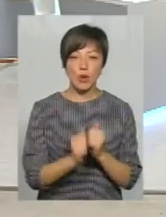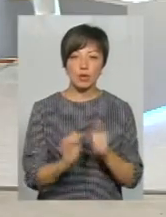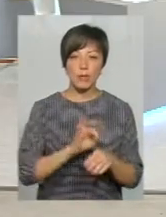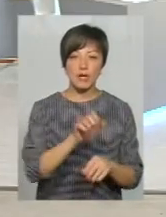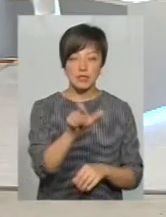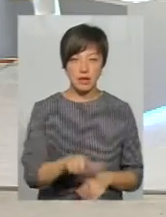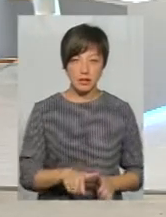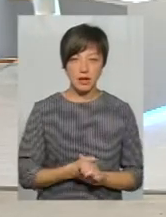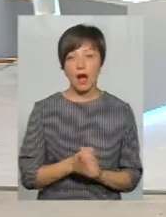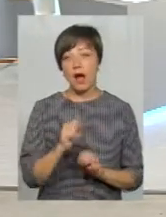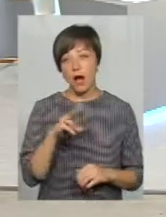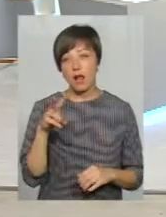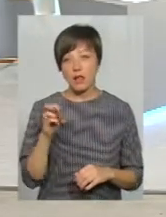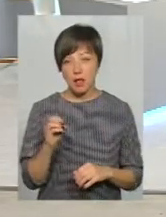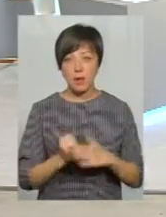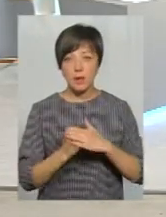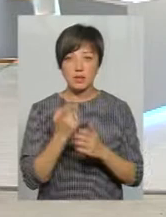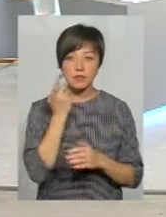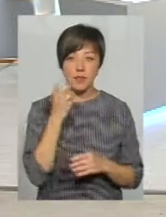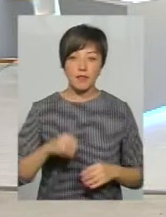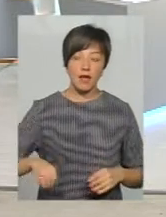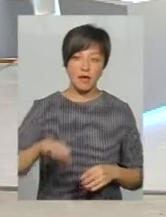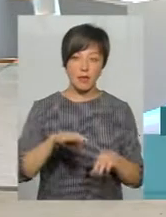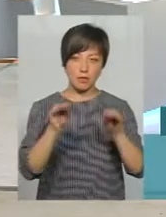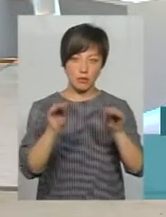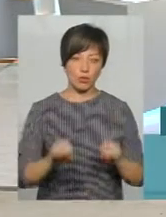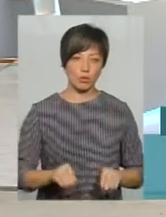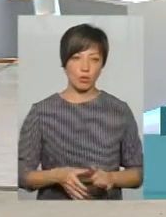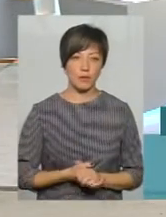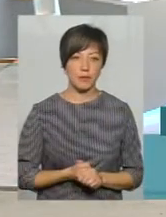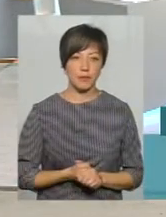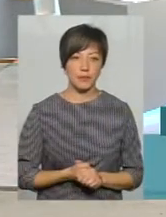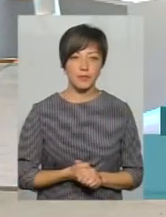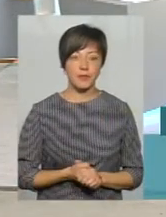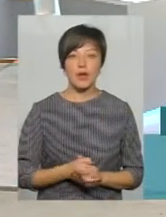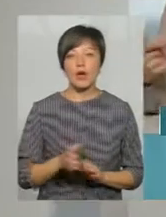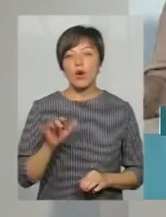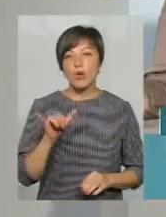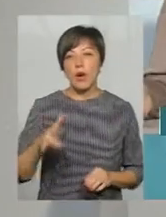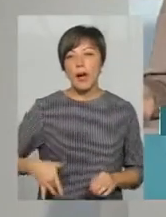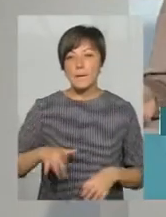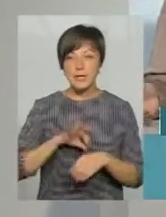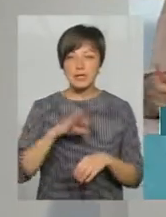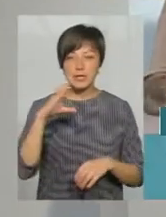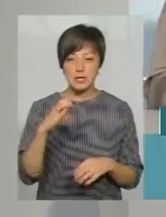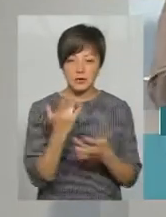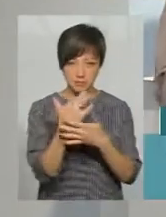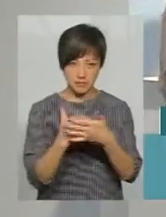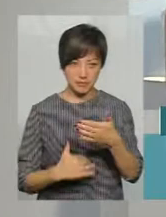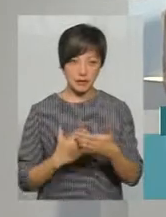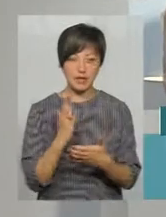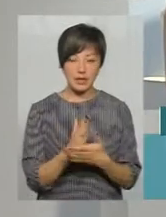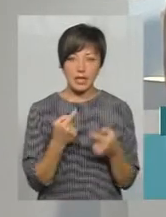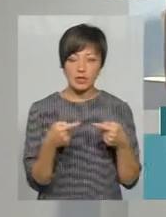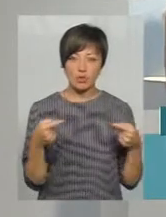пацієнта, зокрема. Але опираємось завжди на європейські протоколи. А от у гепатиту це є якісь інші різновиди? Тобто, якщо